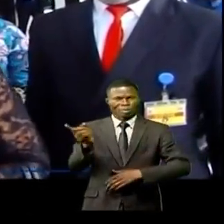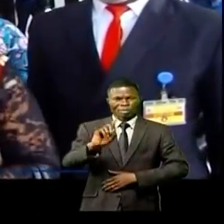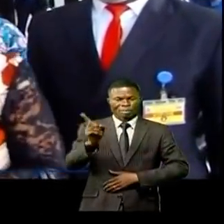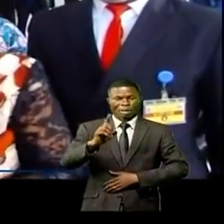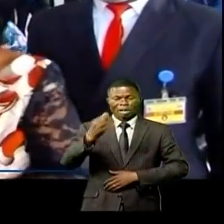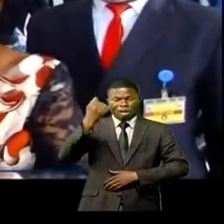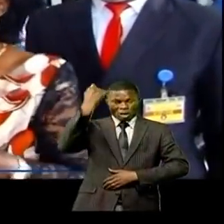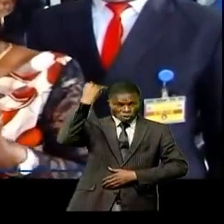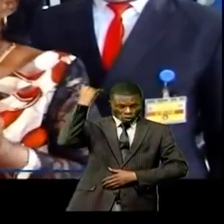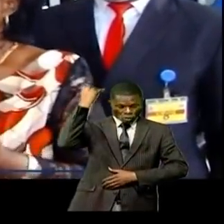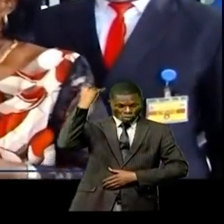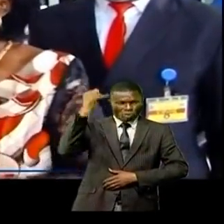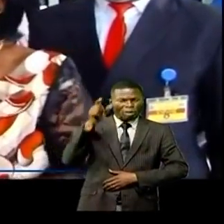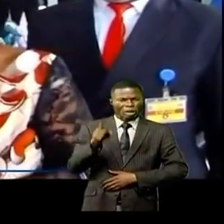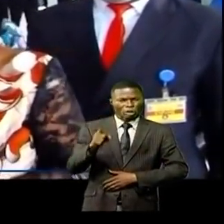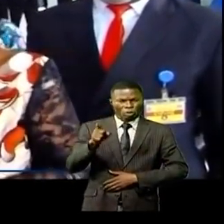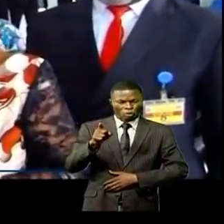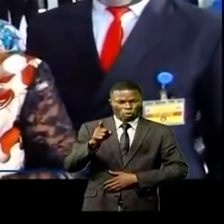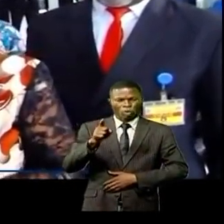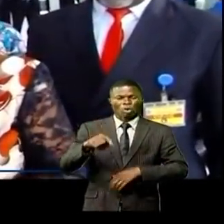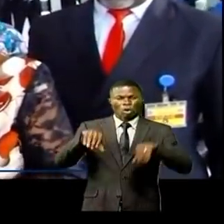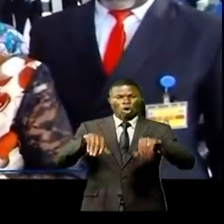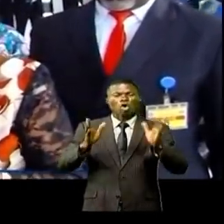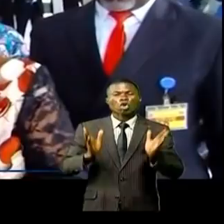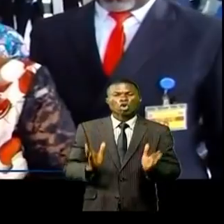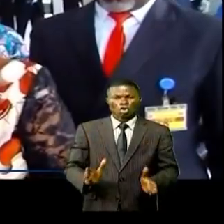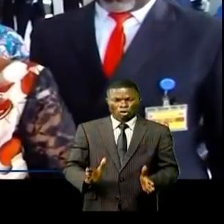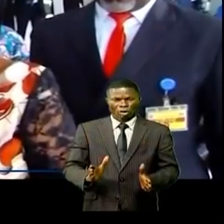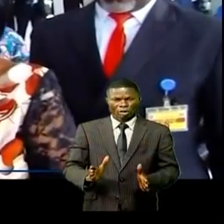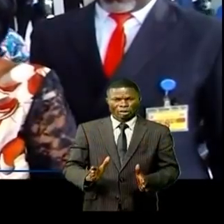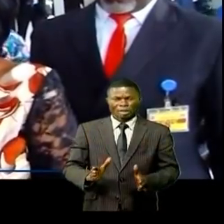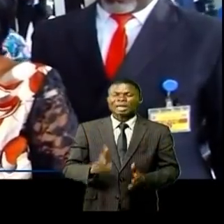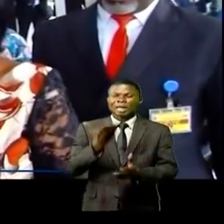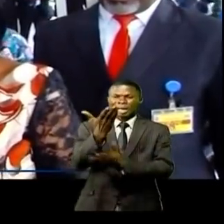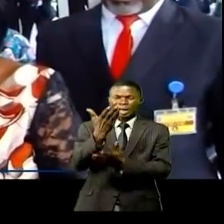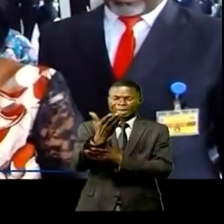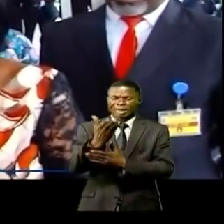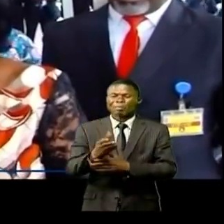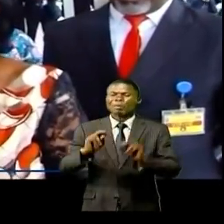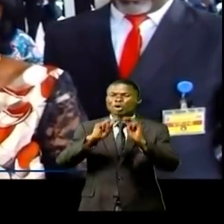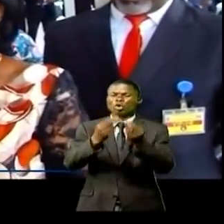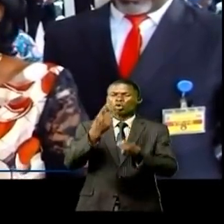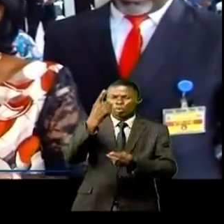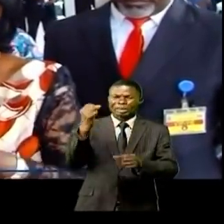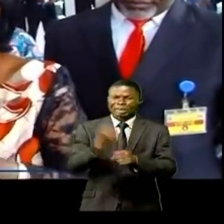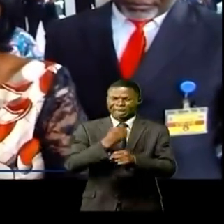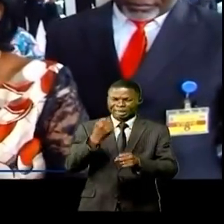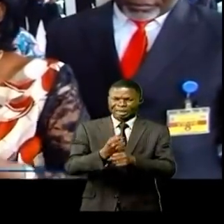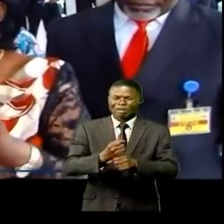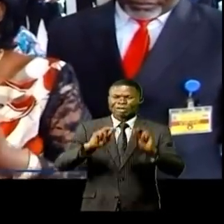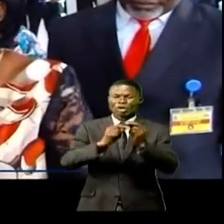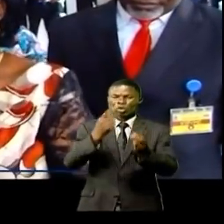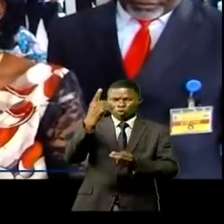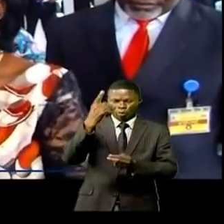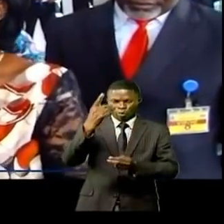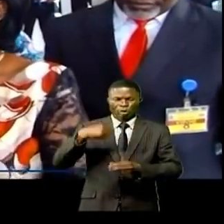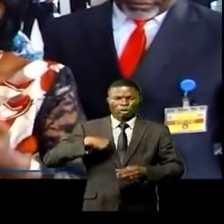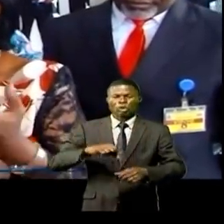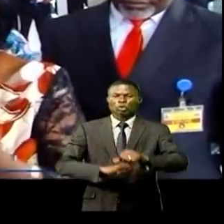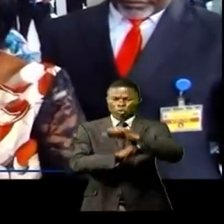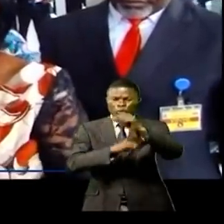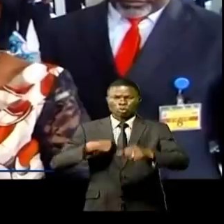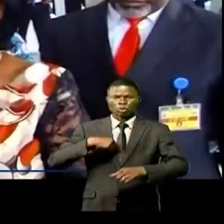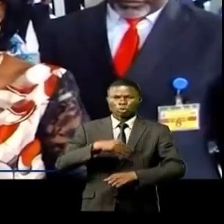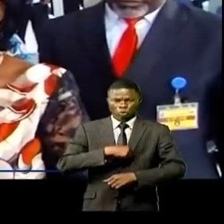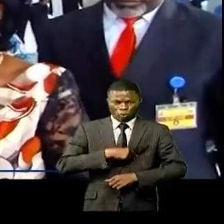Lumumba était nationaliste. De prôner l'unité, de travailler et lui nous soutient et